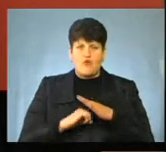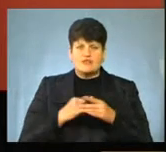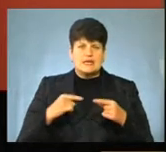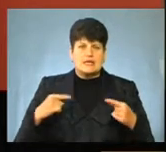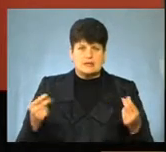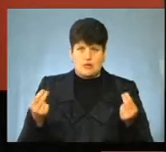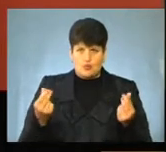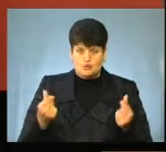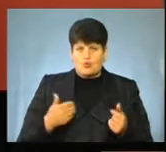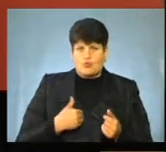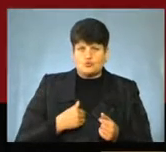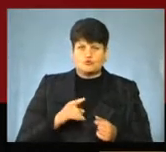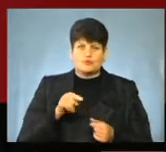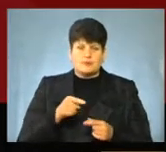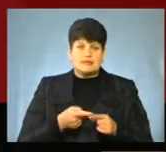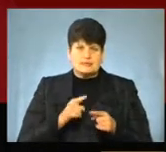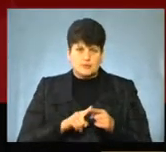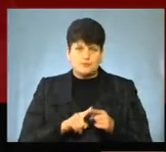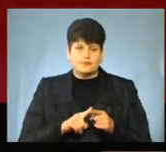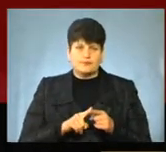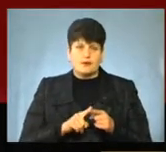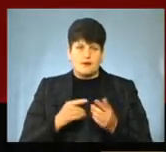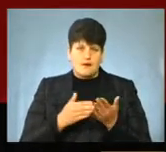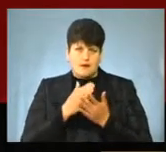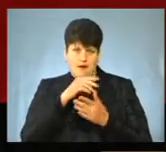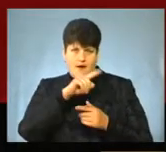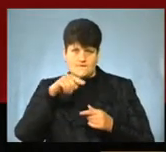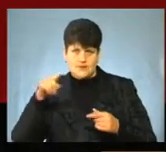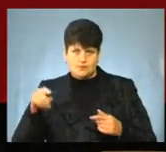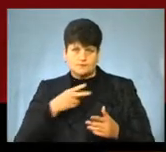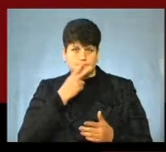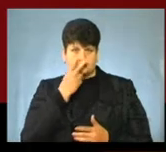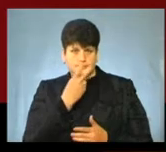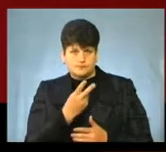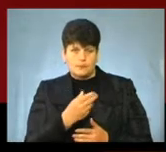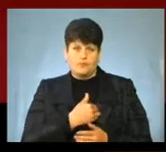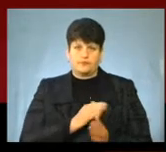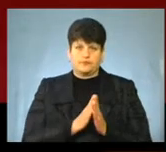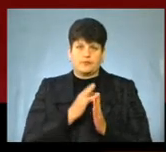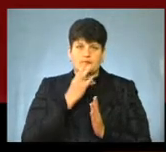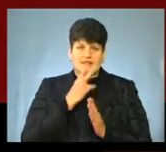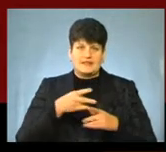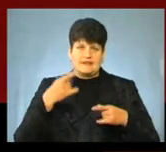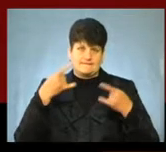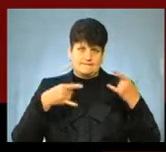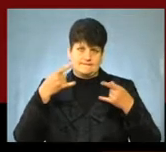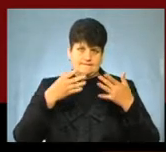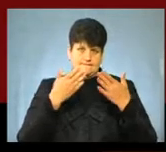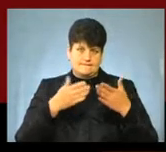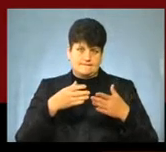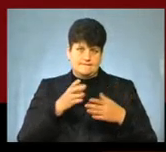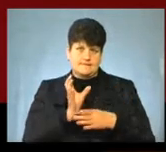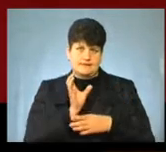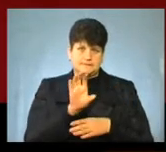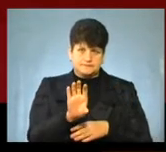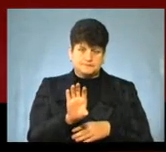та різних коштів. Я хочу, щоб ми цю інфографіку дещо візуалізували. Я прошу показати відеоінформацію, де, в принципі, є також, крім